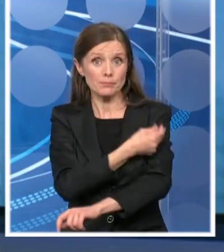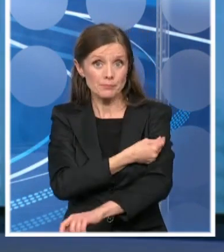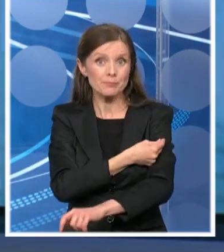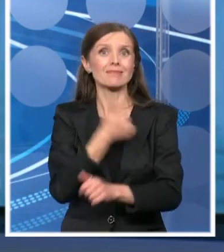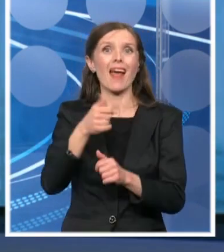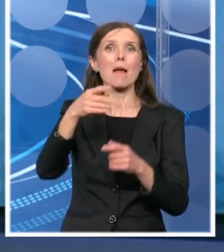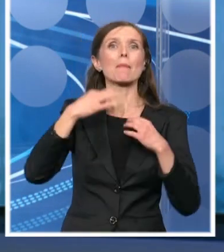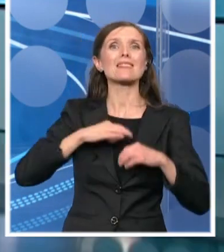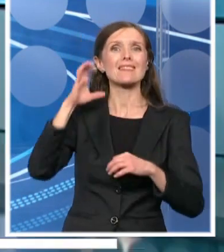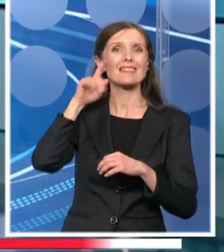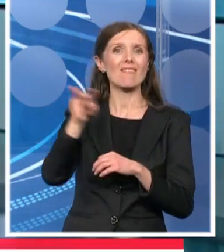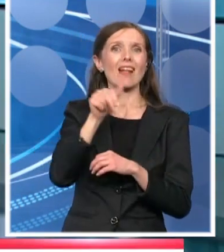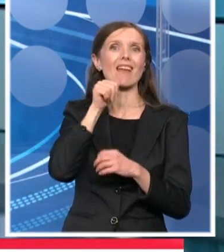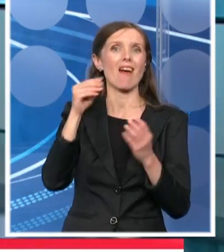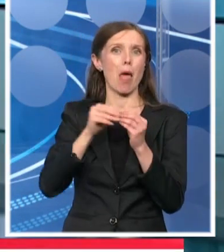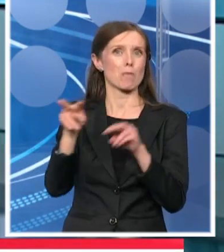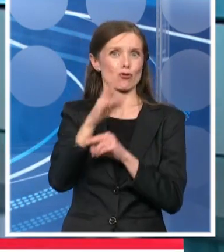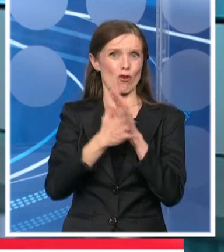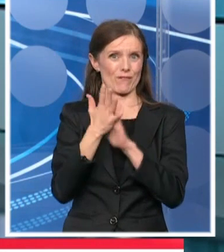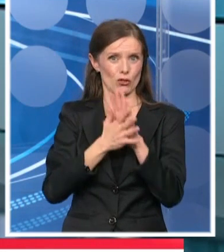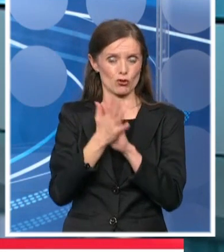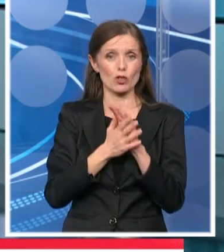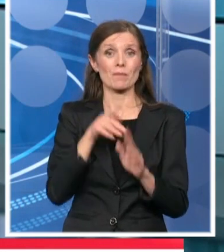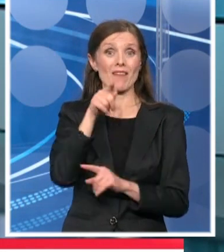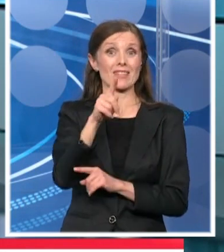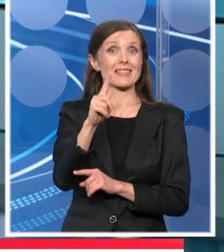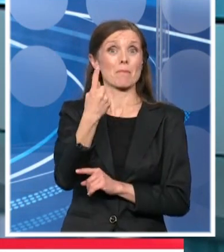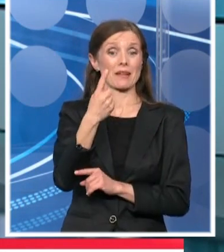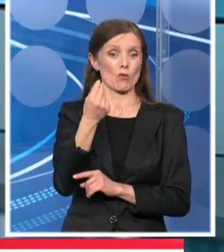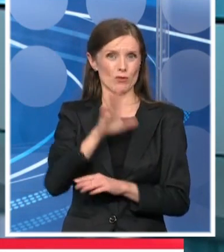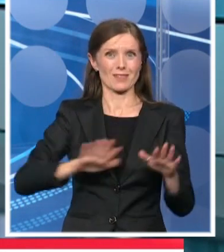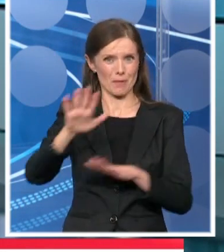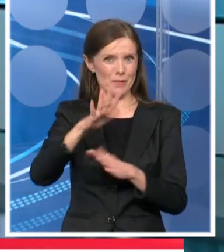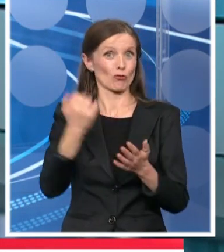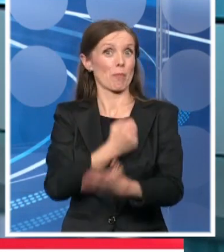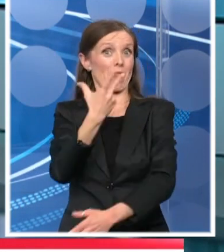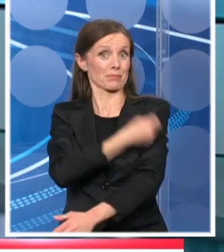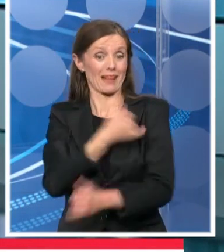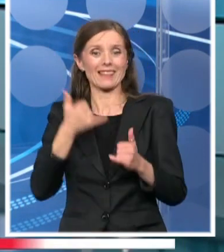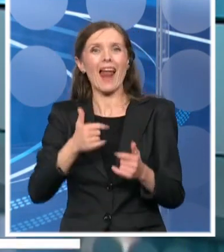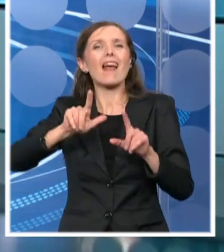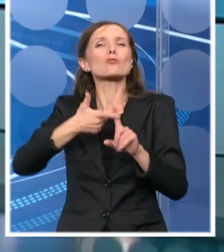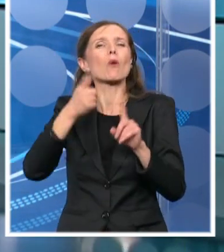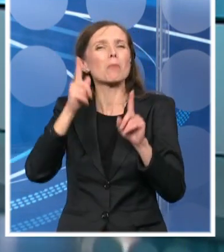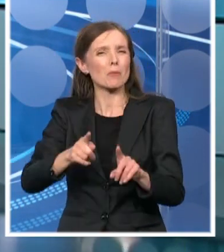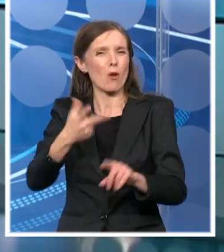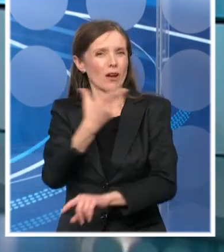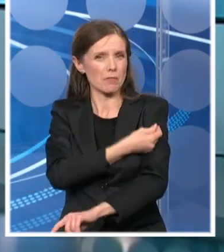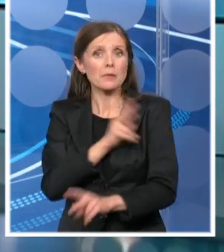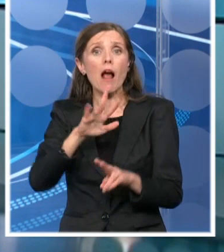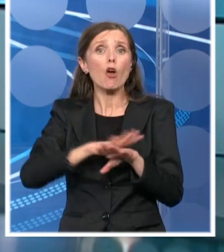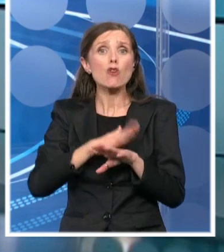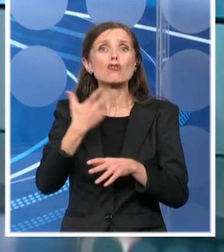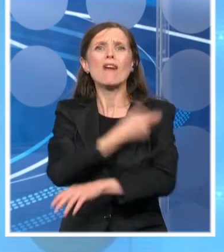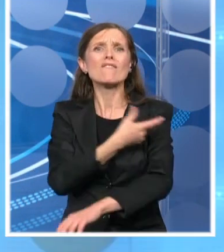Vi ste prvi u Srbiji primili vakcinu protiv COVID-19. Danas ste revakcinisani. Kako se osjećate? Da li ste imali neku